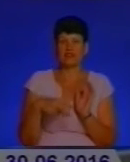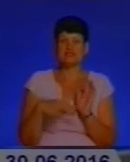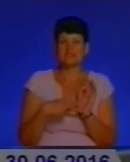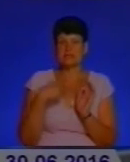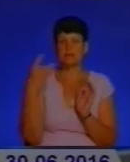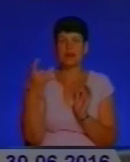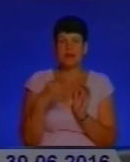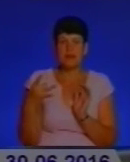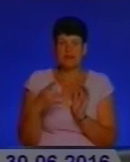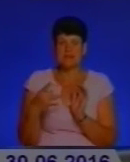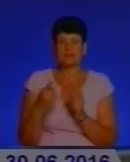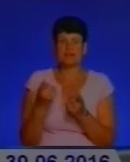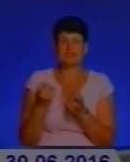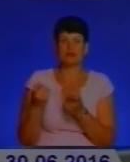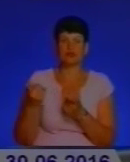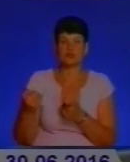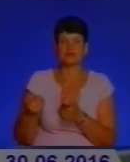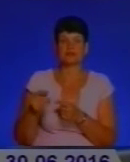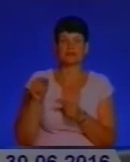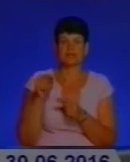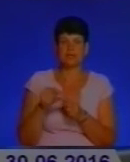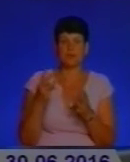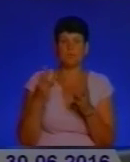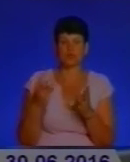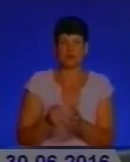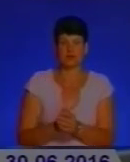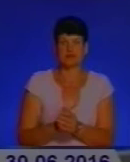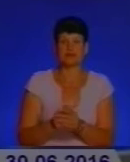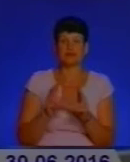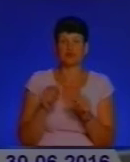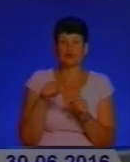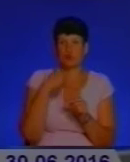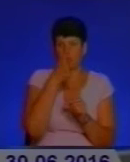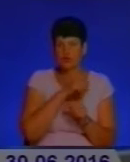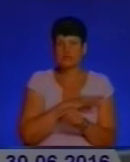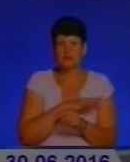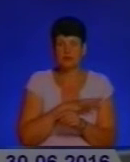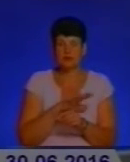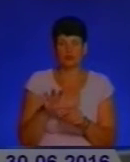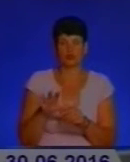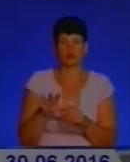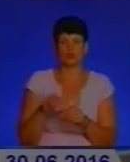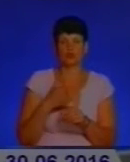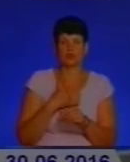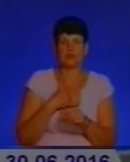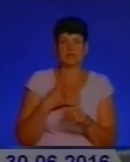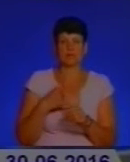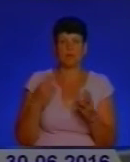пожежно-рятувальні підрозділи залучалися на такі пожежі. На щастя, цього року не виникали в нас не торфяні пожежі, не